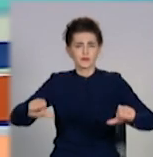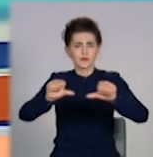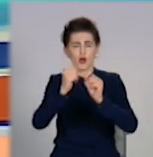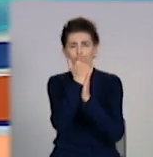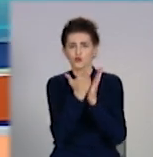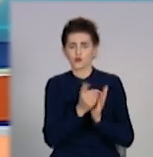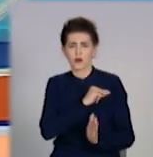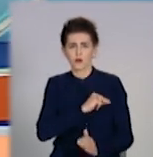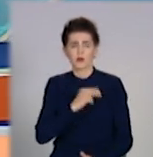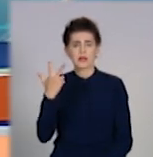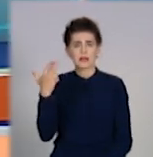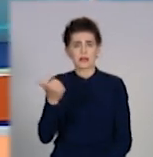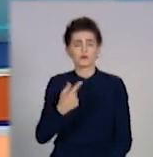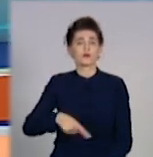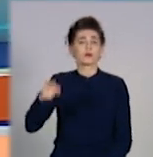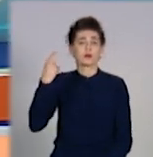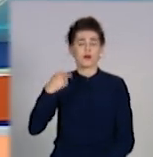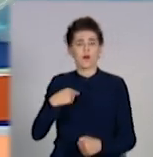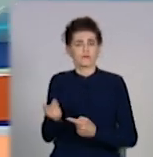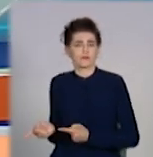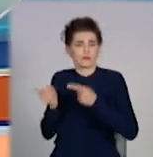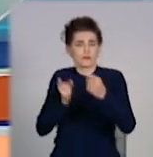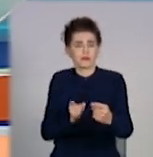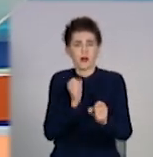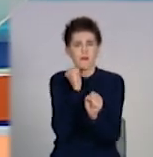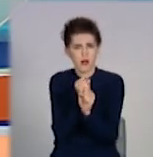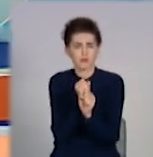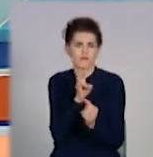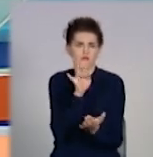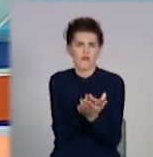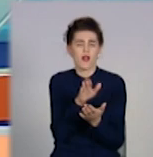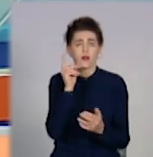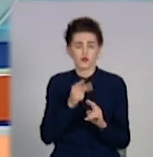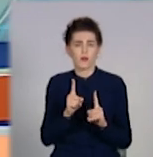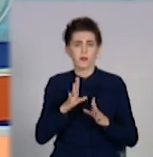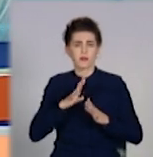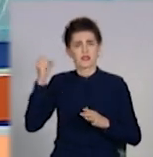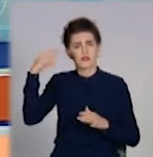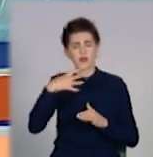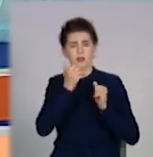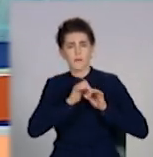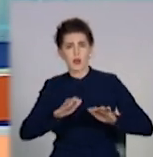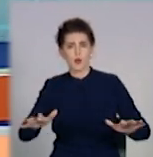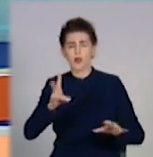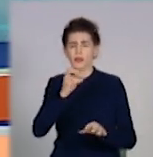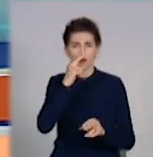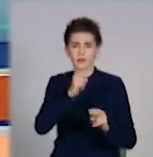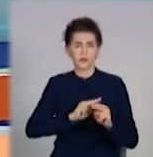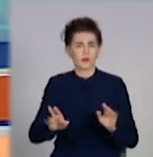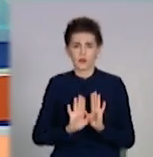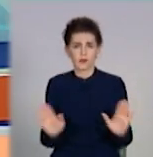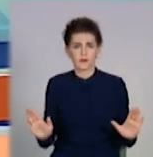тижні тому вони вирішили переїдуть на роботу, аби в наших домівках світло та тепло не зникали. З якими ще